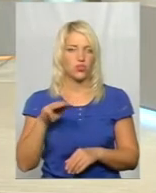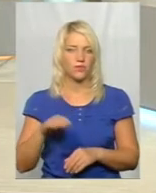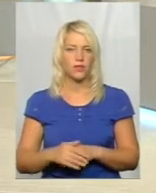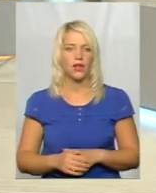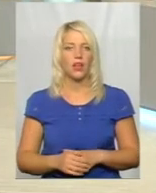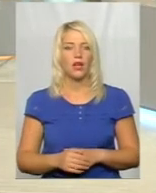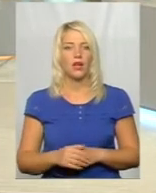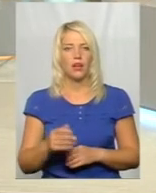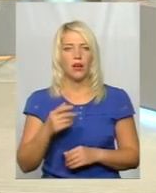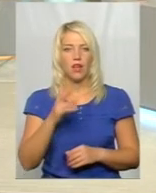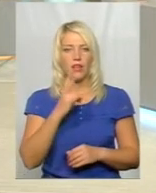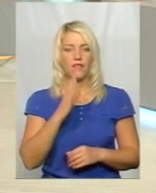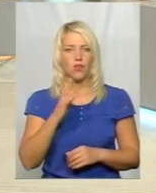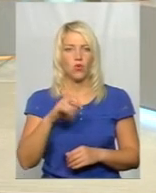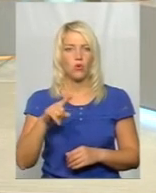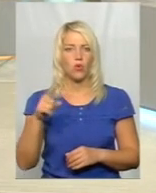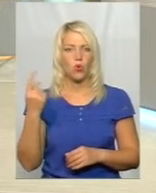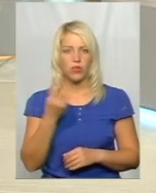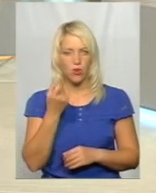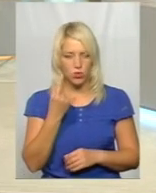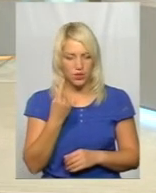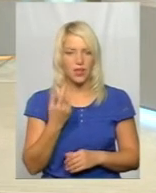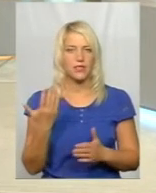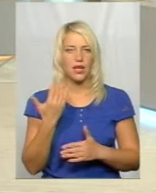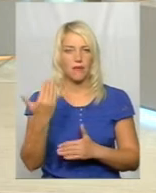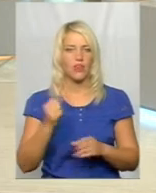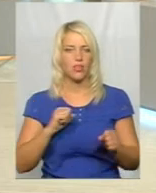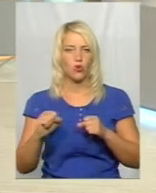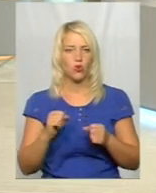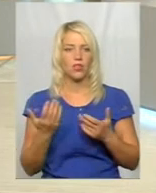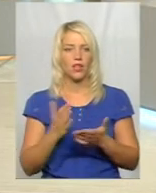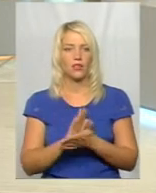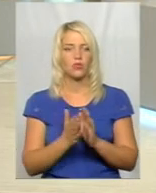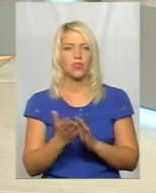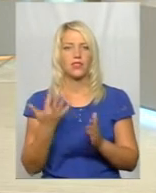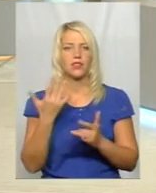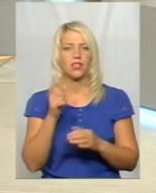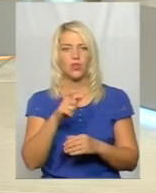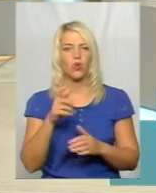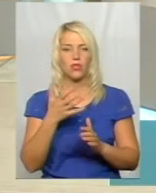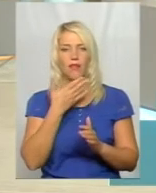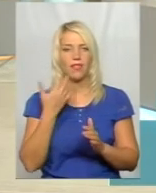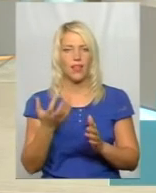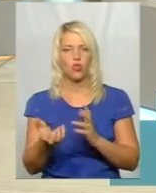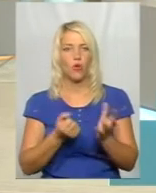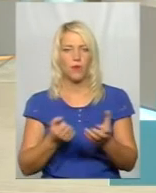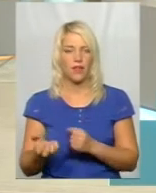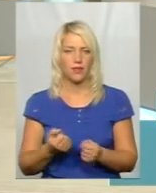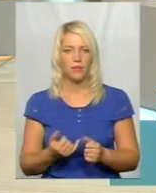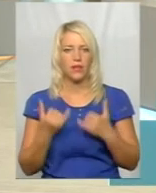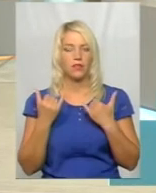у ВПУ номер 11, яким ви керуєте, яка ситуація, скільки учнів не добрали? На сьогоднішній день